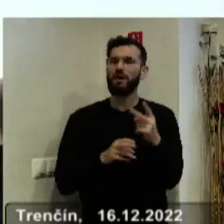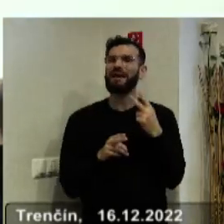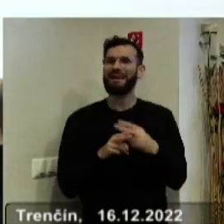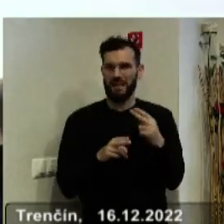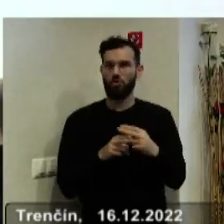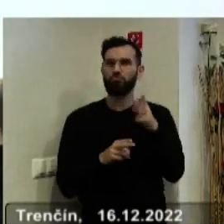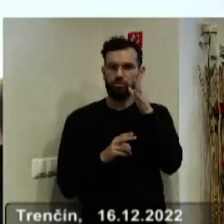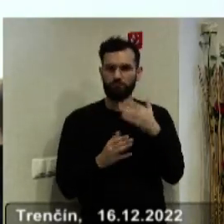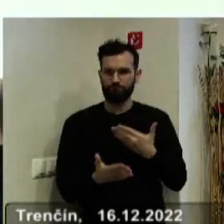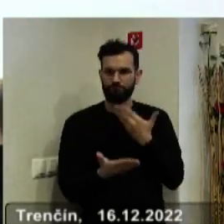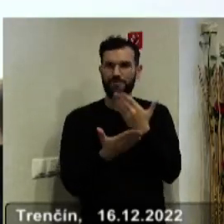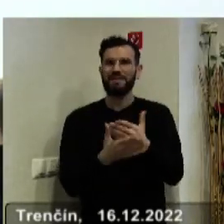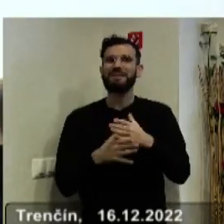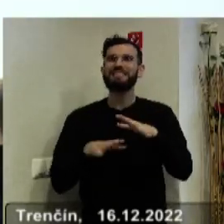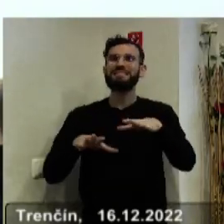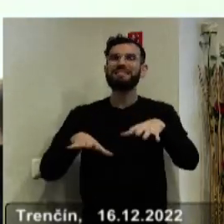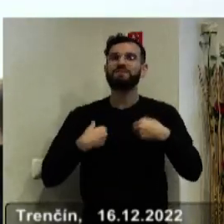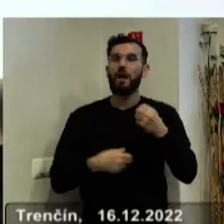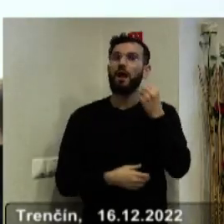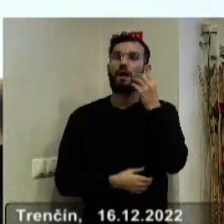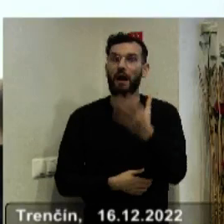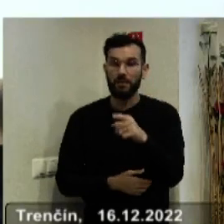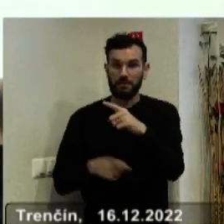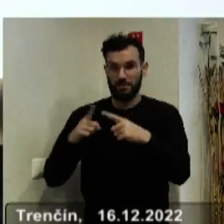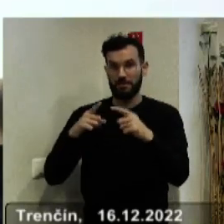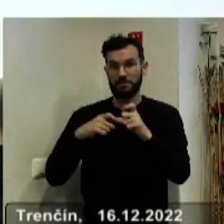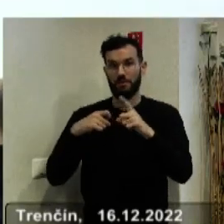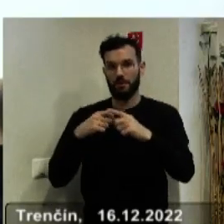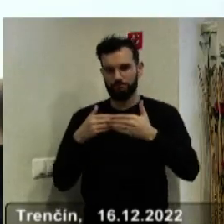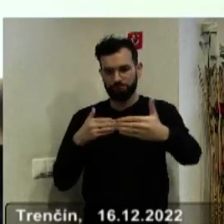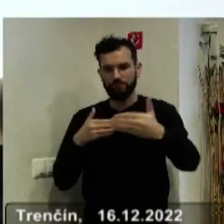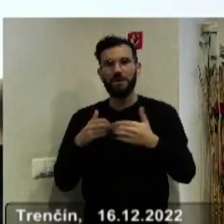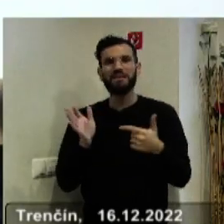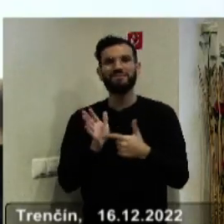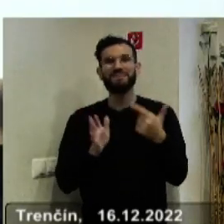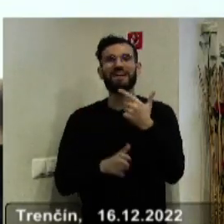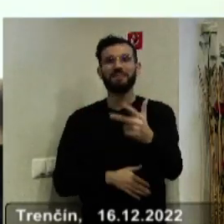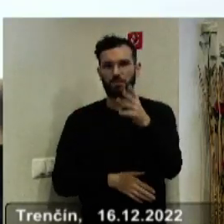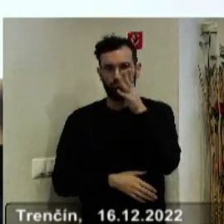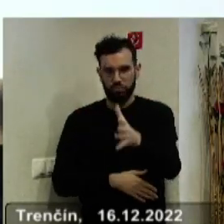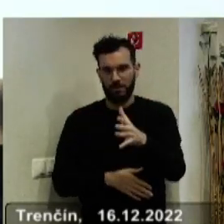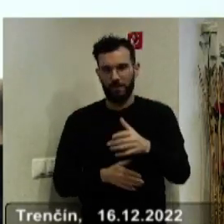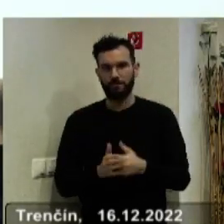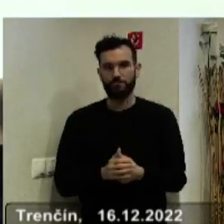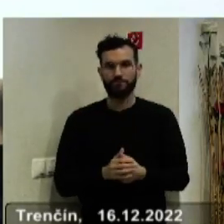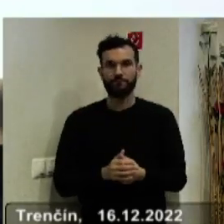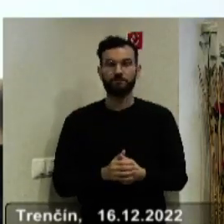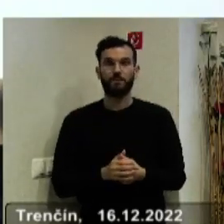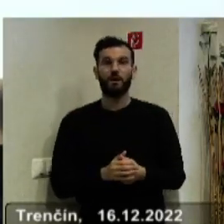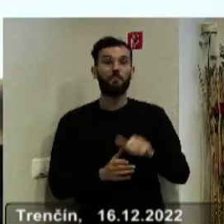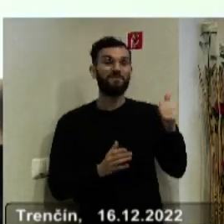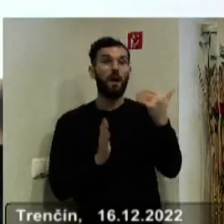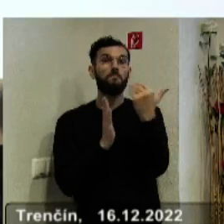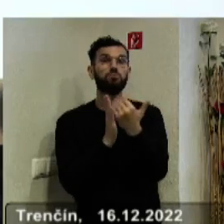predstavený a predložený na schválenie zastupiteľstvu Trenčanského samozprávneho kraja v priebehu roku 2023 po vydaní